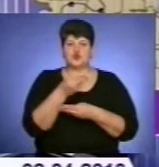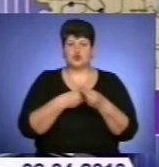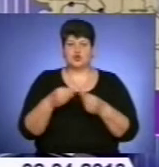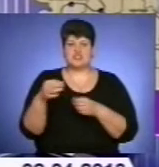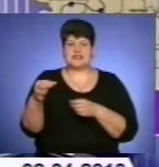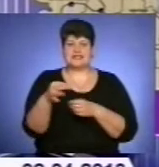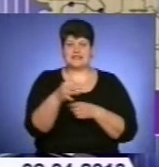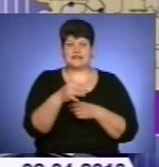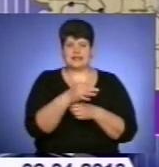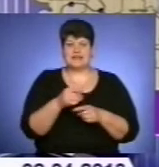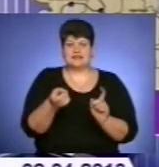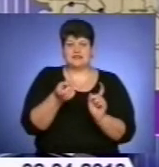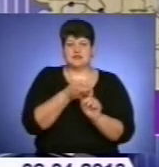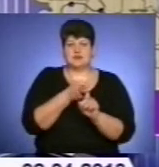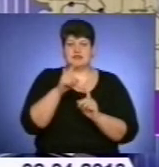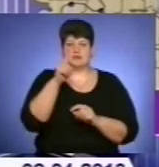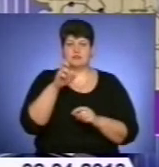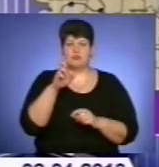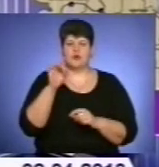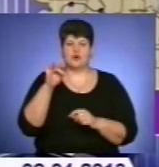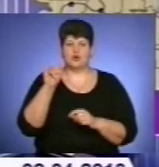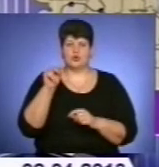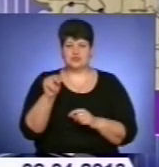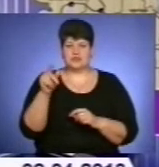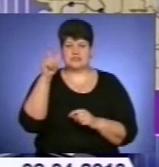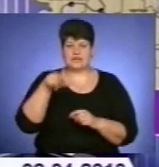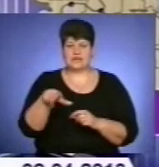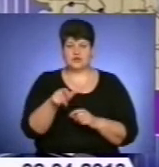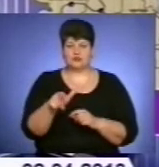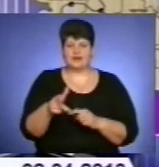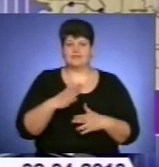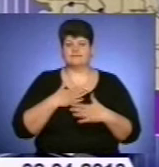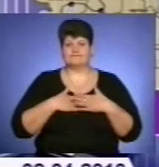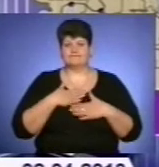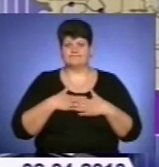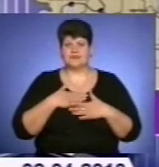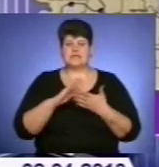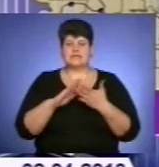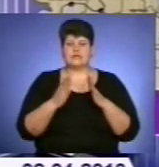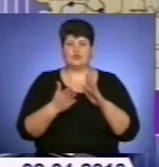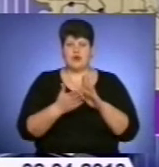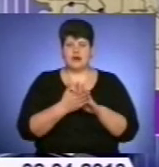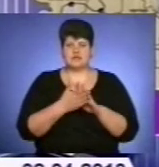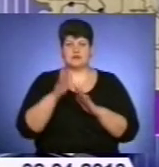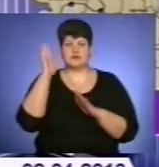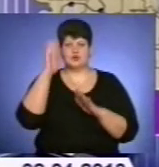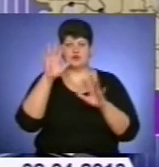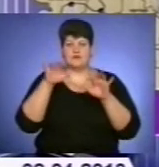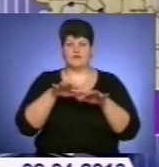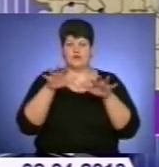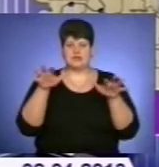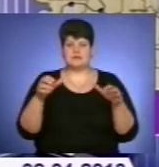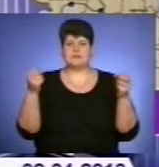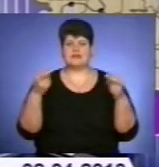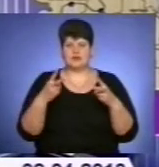із рікою Збруч з однієї сторони та незадовільна ситуація із системою водовідводу, талих та дощових вод. Спеціально для